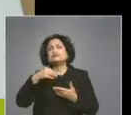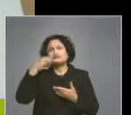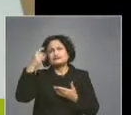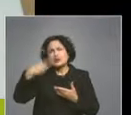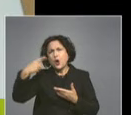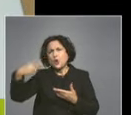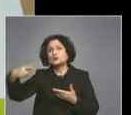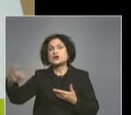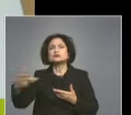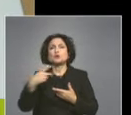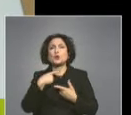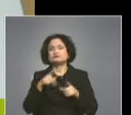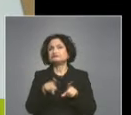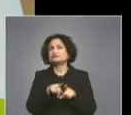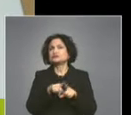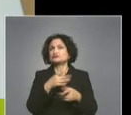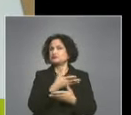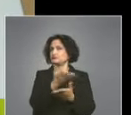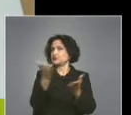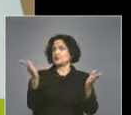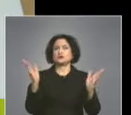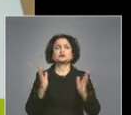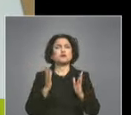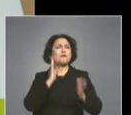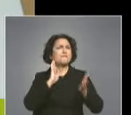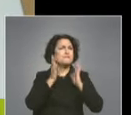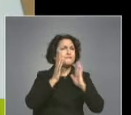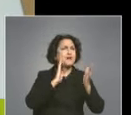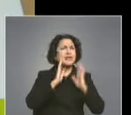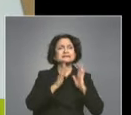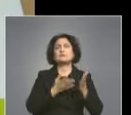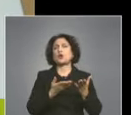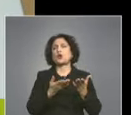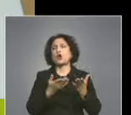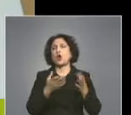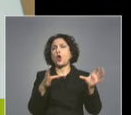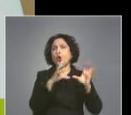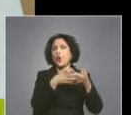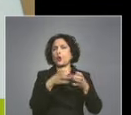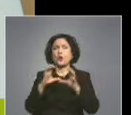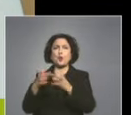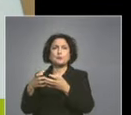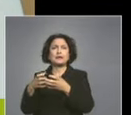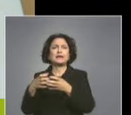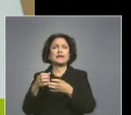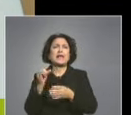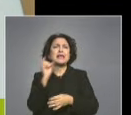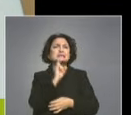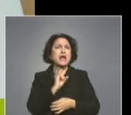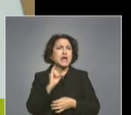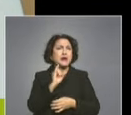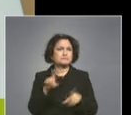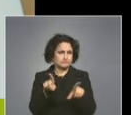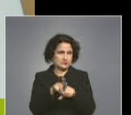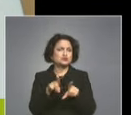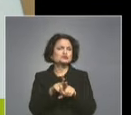случва включително и публично. В фейсбук страници, групи, инстаграм напоследък започват